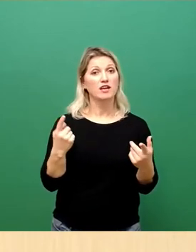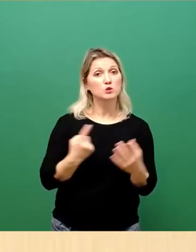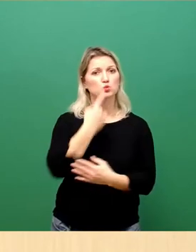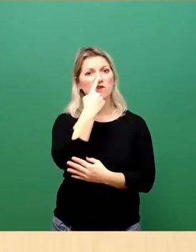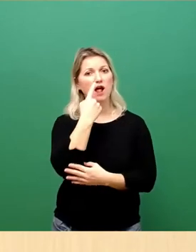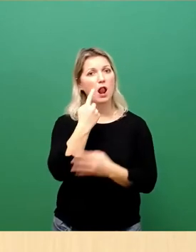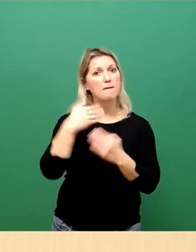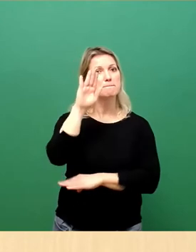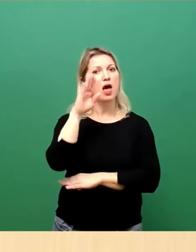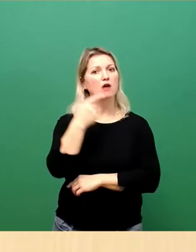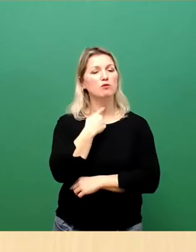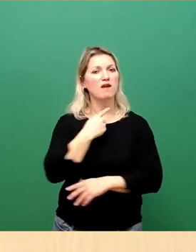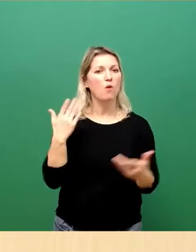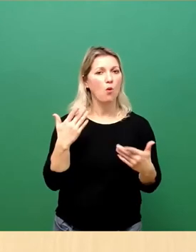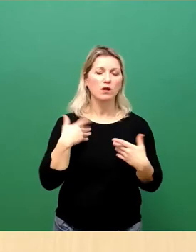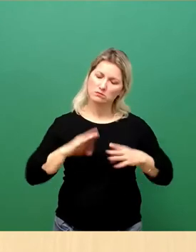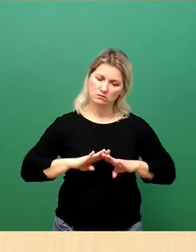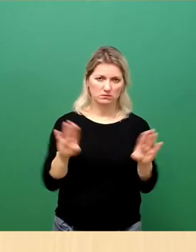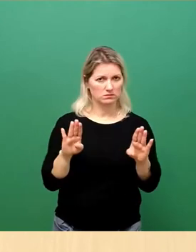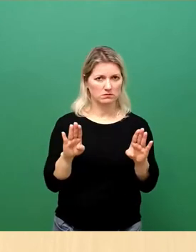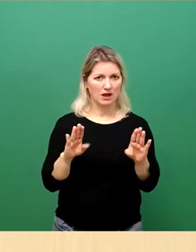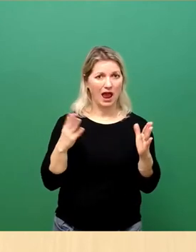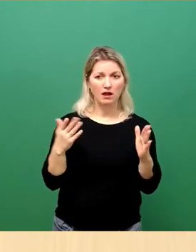Egal welche Seite knapp gewinnt.